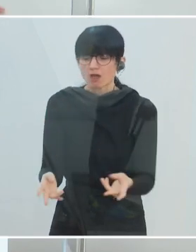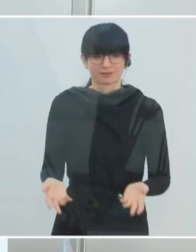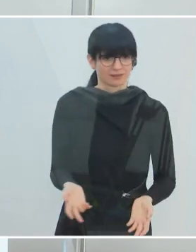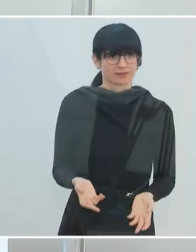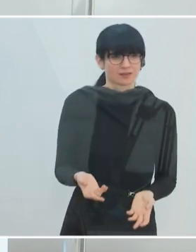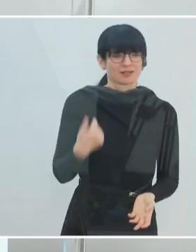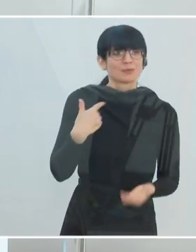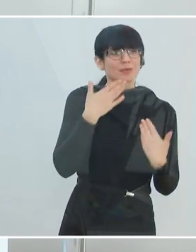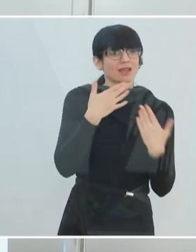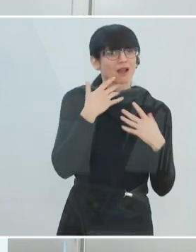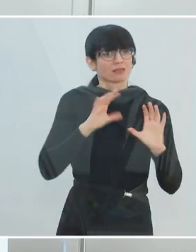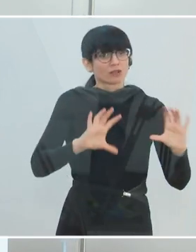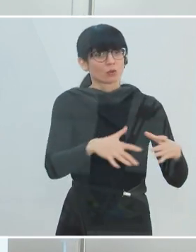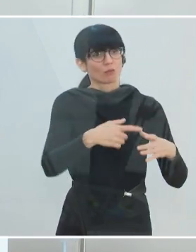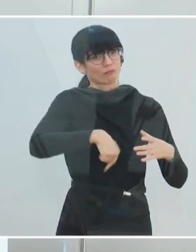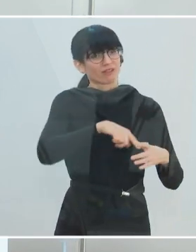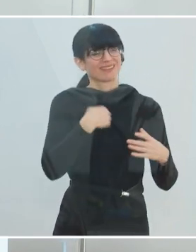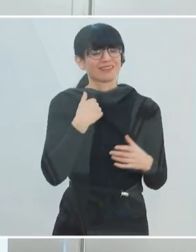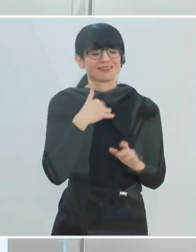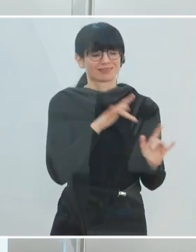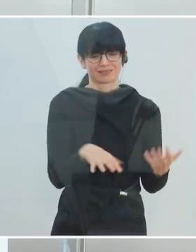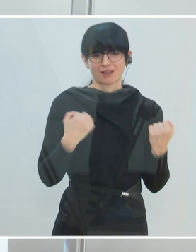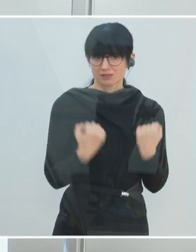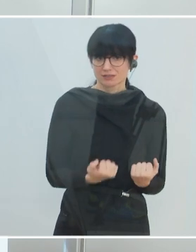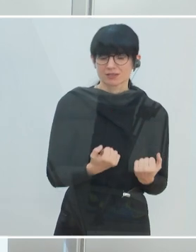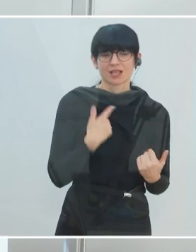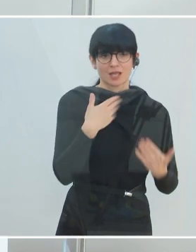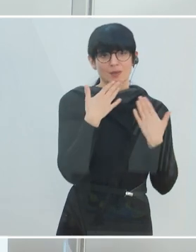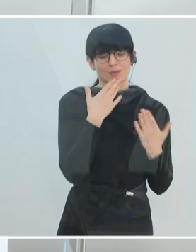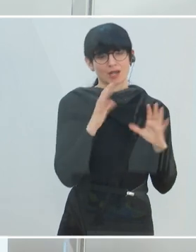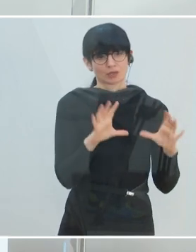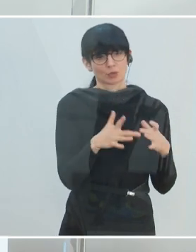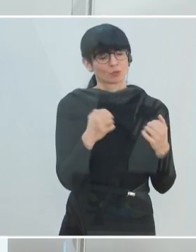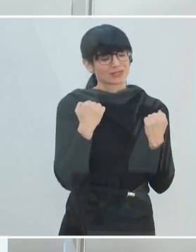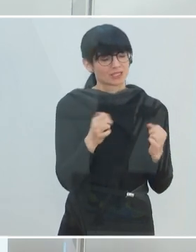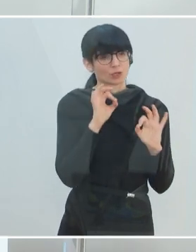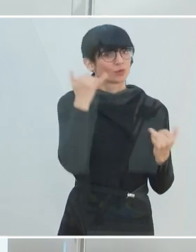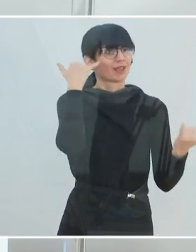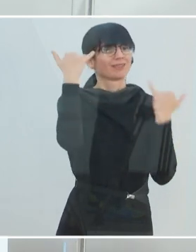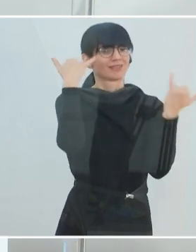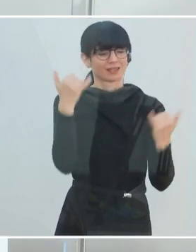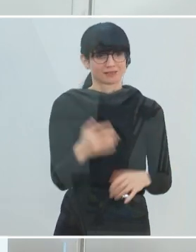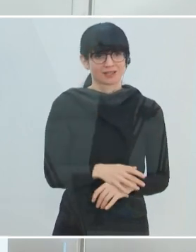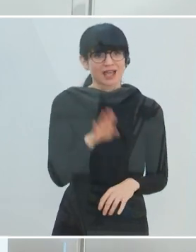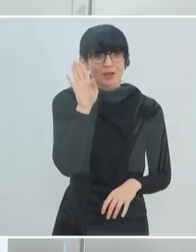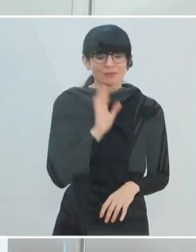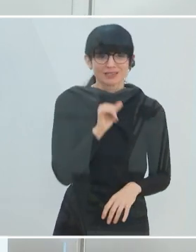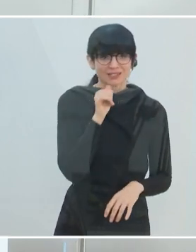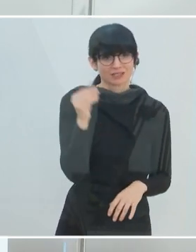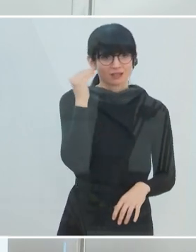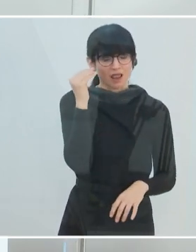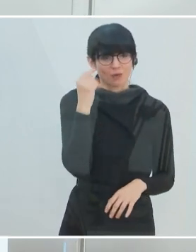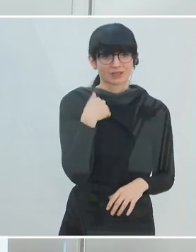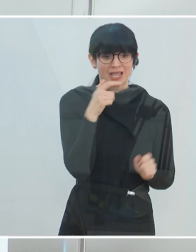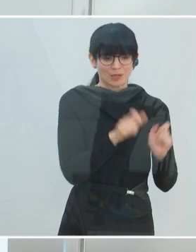Und der Beraterstab, da bin ich absolut zuversichtlich, wird da gute Vorschläge machen. Aber bitte nicht glauben, dass wir die